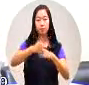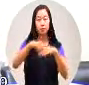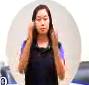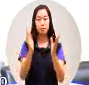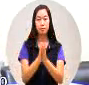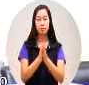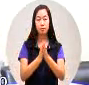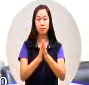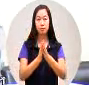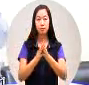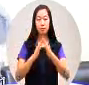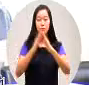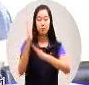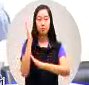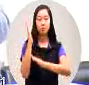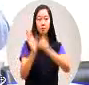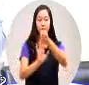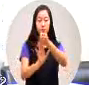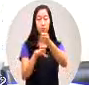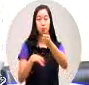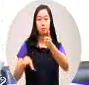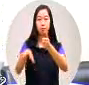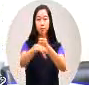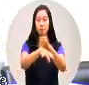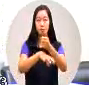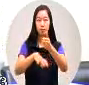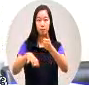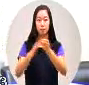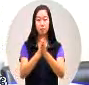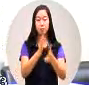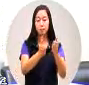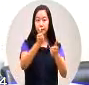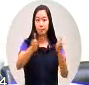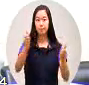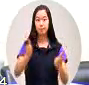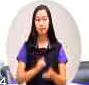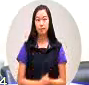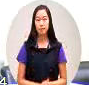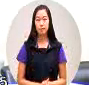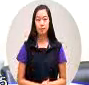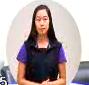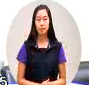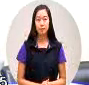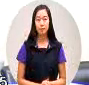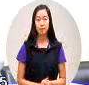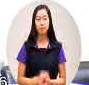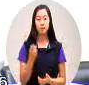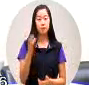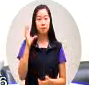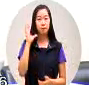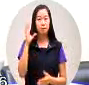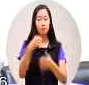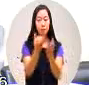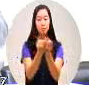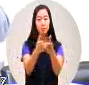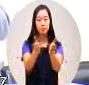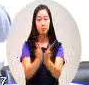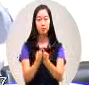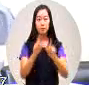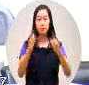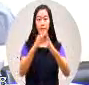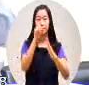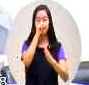市政府的各局处的单位主管记者媒体先生大家好